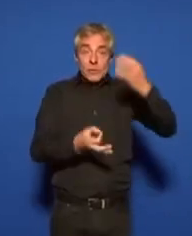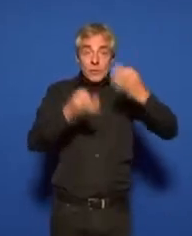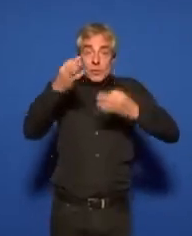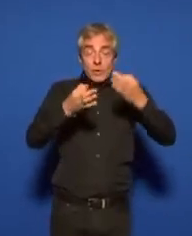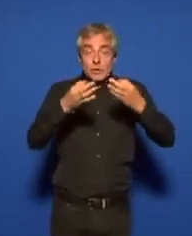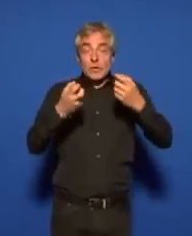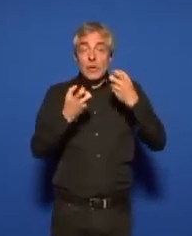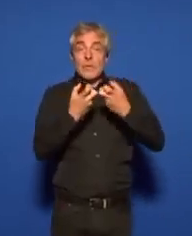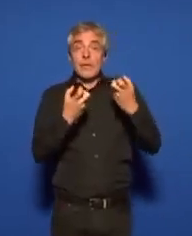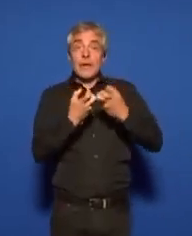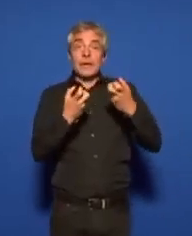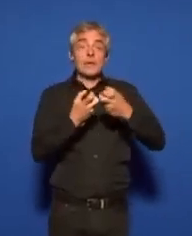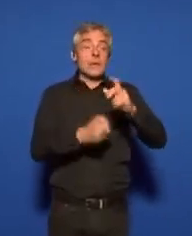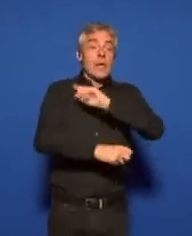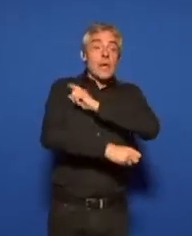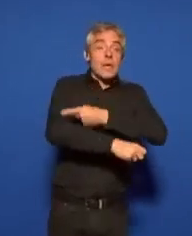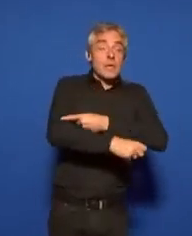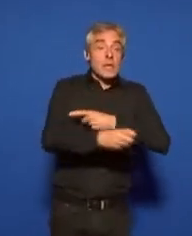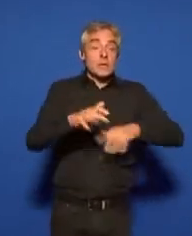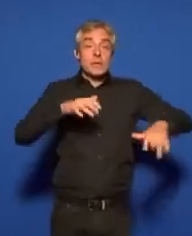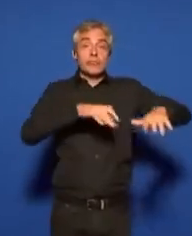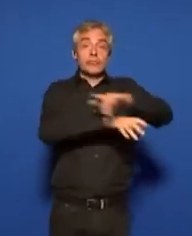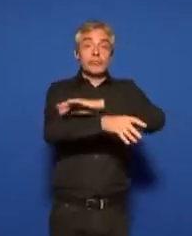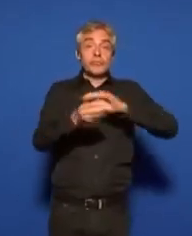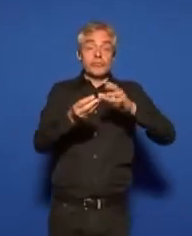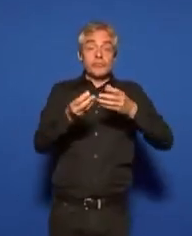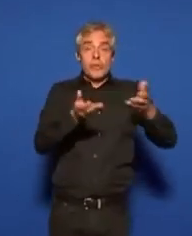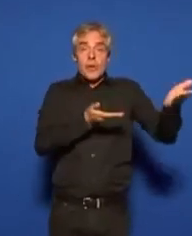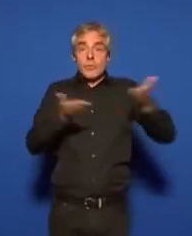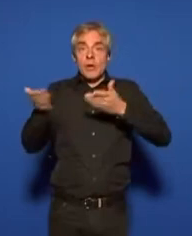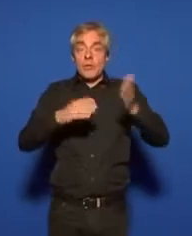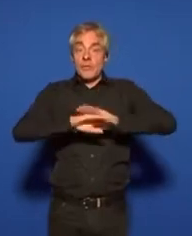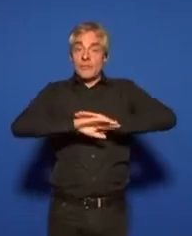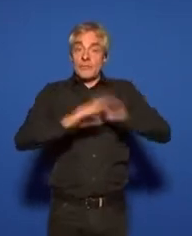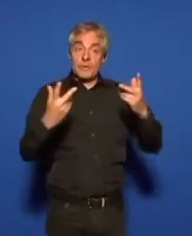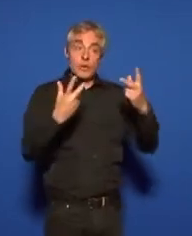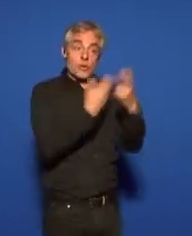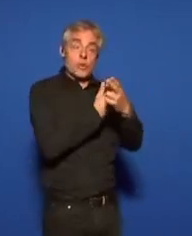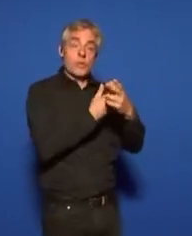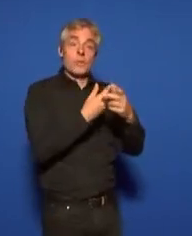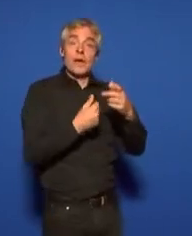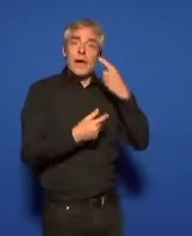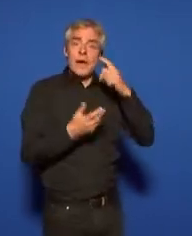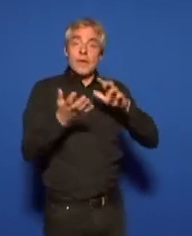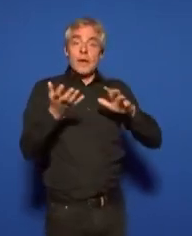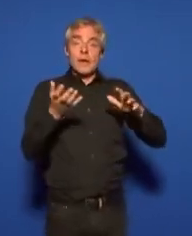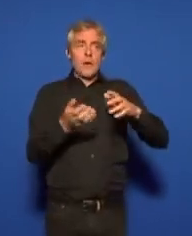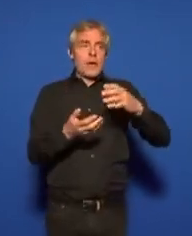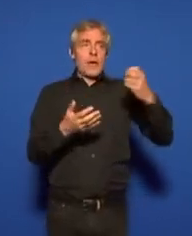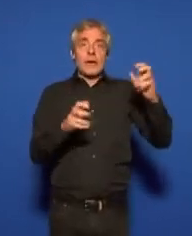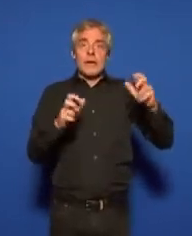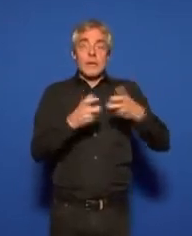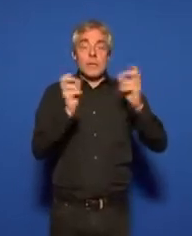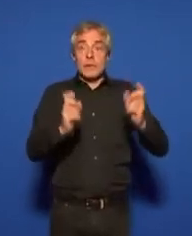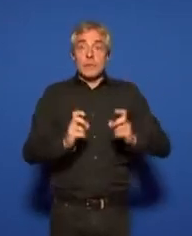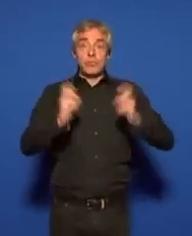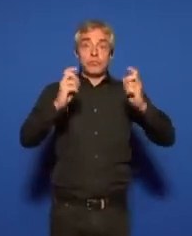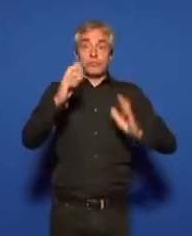circuits de distribution de l'énergie, avec le lancement d'une puissante tempête d'inflation.